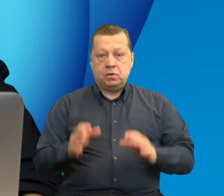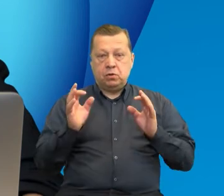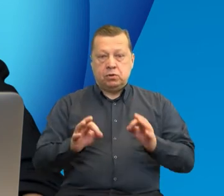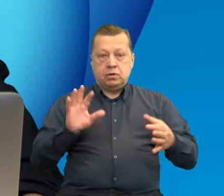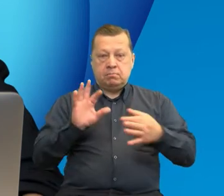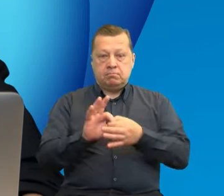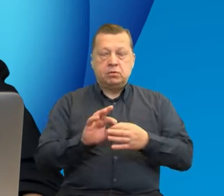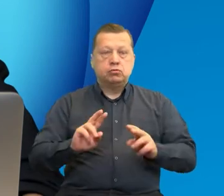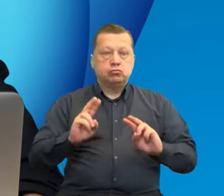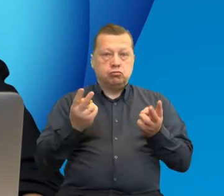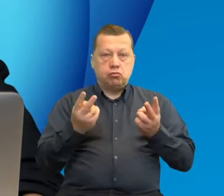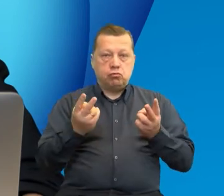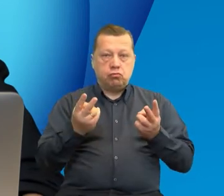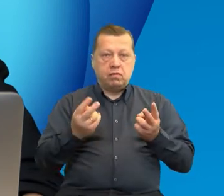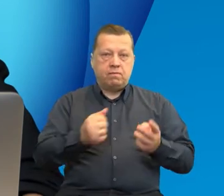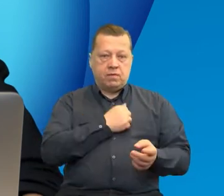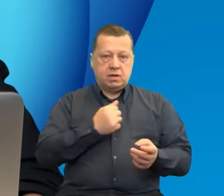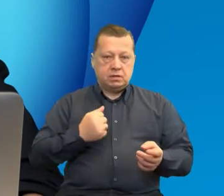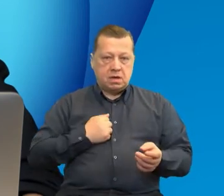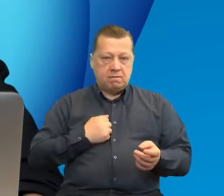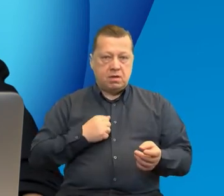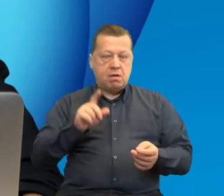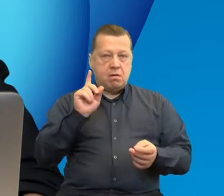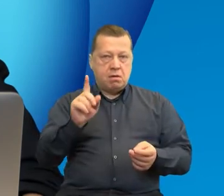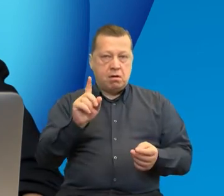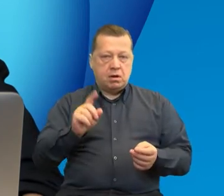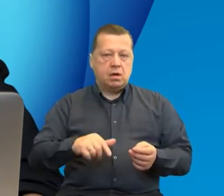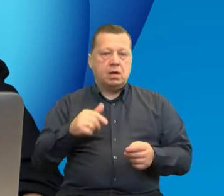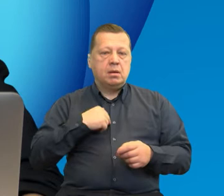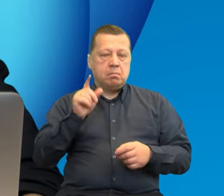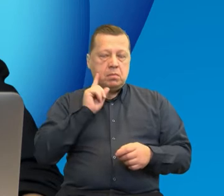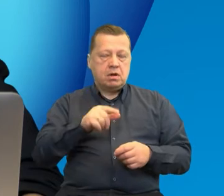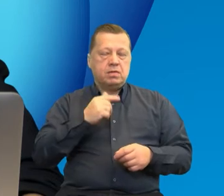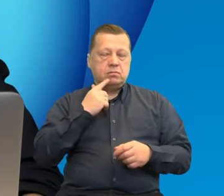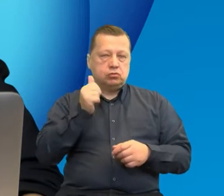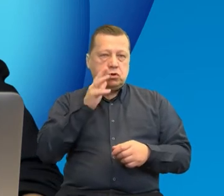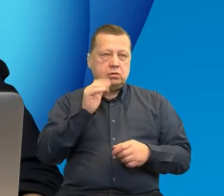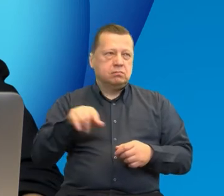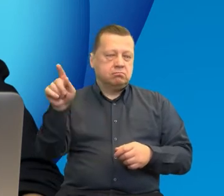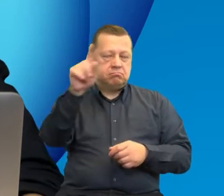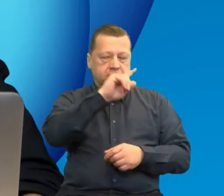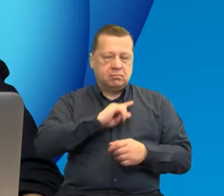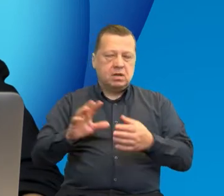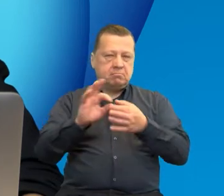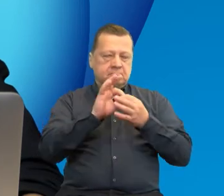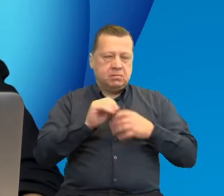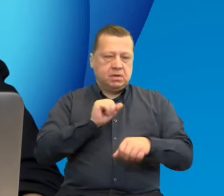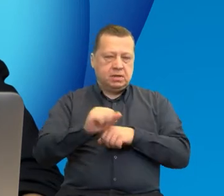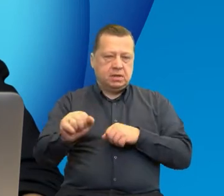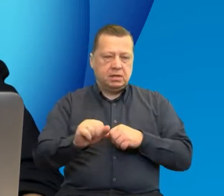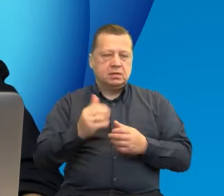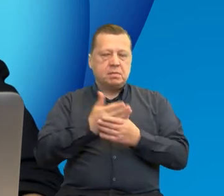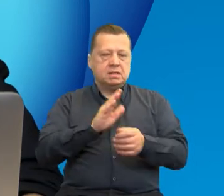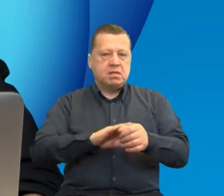się dzisiaj z Warszawy, ale tak naprawdę jesteśmy z Państwem na co dzień w obszarach przygranicznych. W każdym międzynarodowym